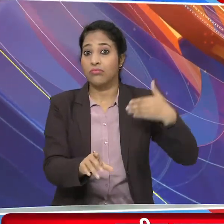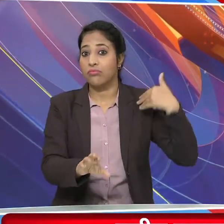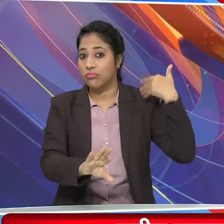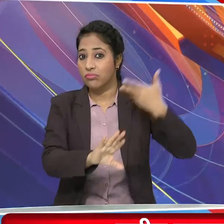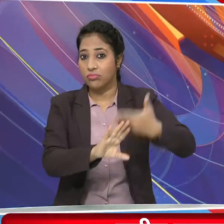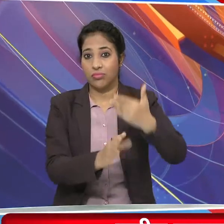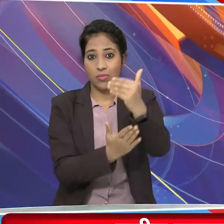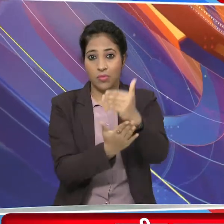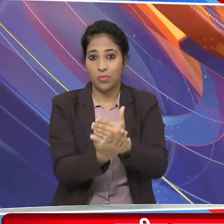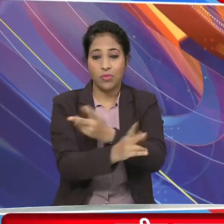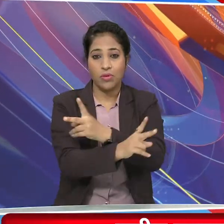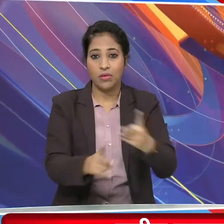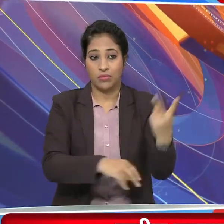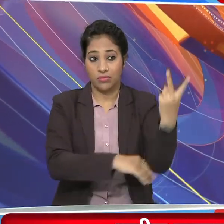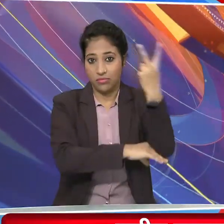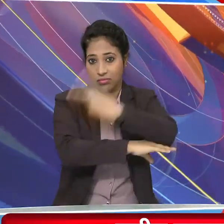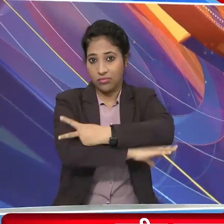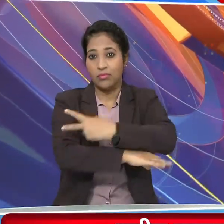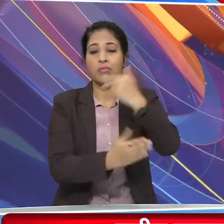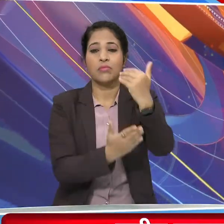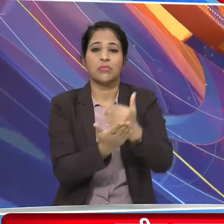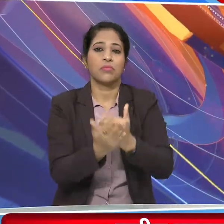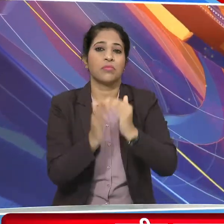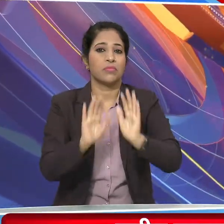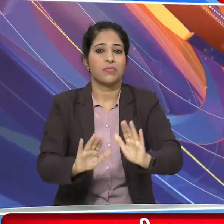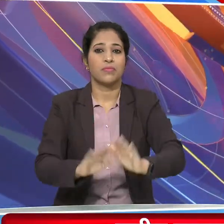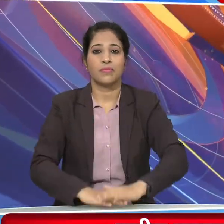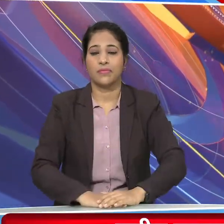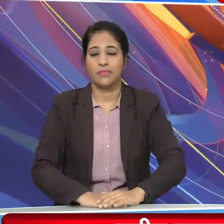आयोजित किया जा रहा है दो दिवसी सम्मेलन